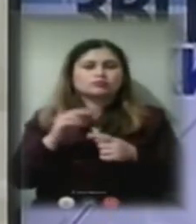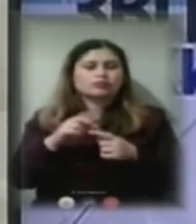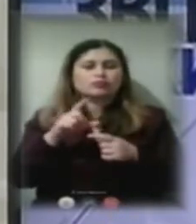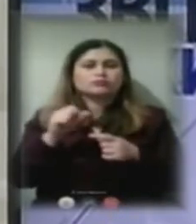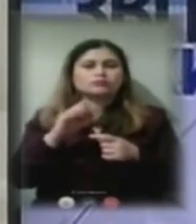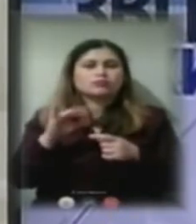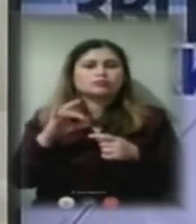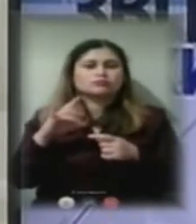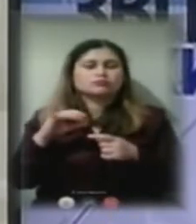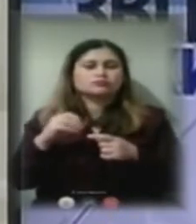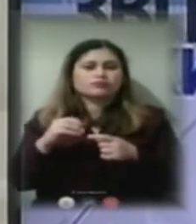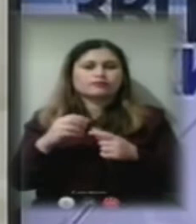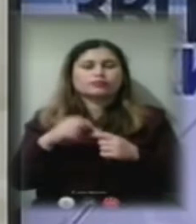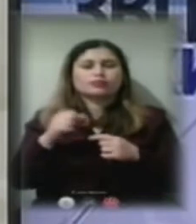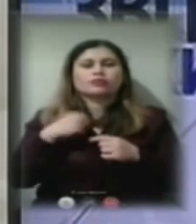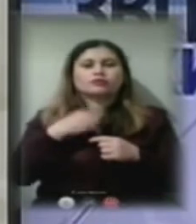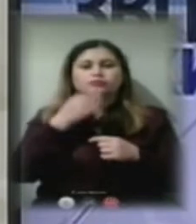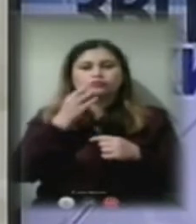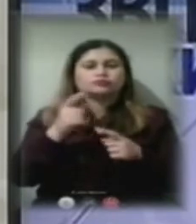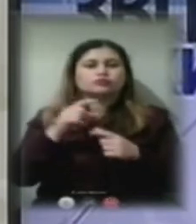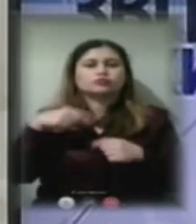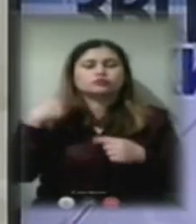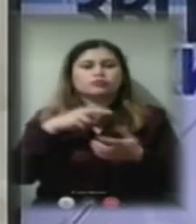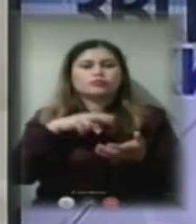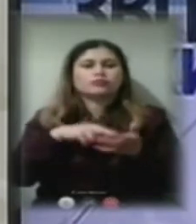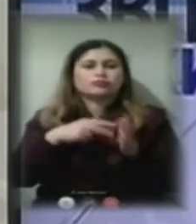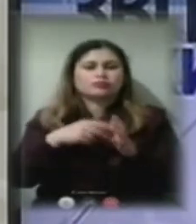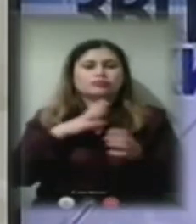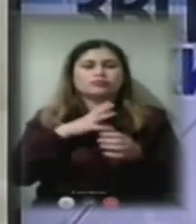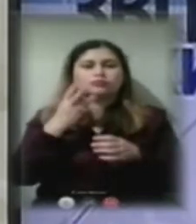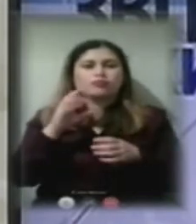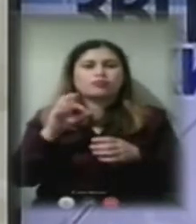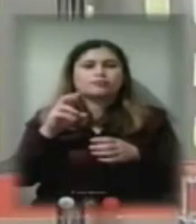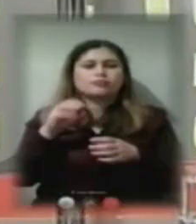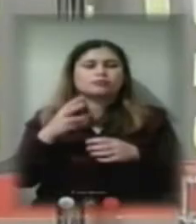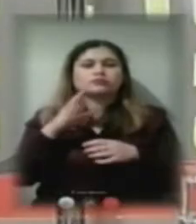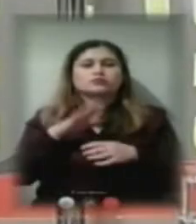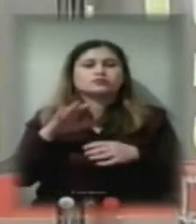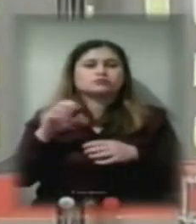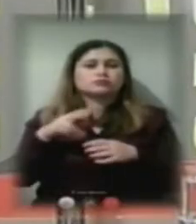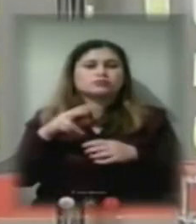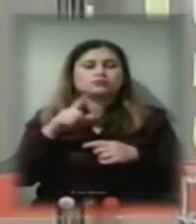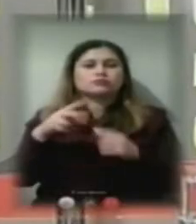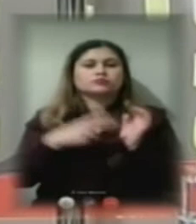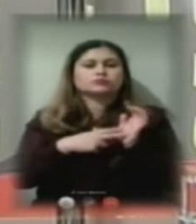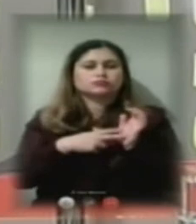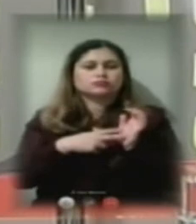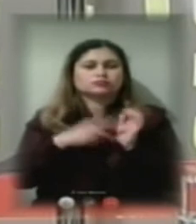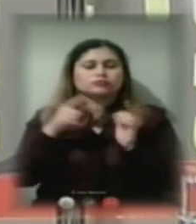скажу, що ми на наступний рік запланували три об'єкти. Це дитячий садочок номер 7, там дуже